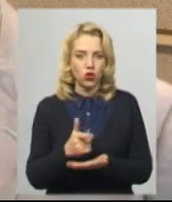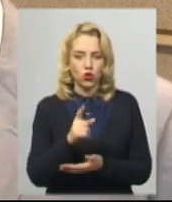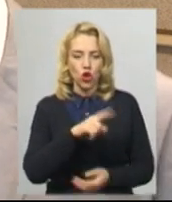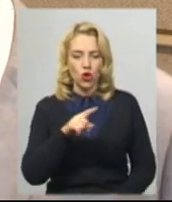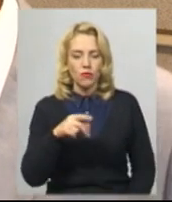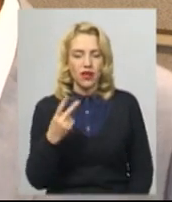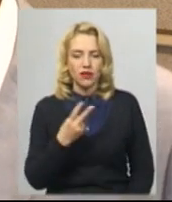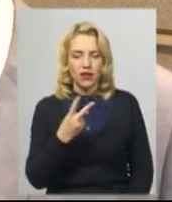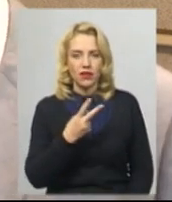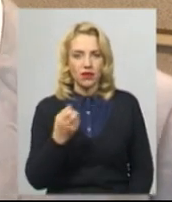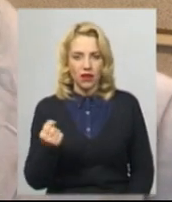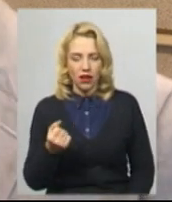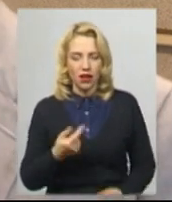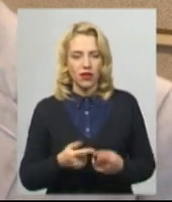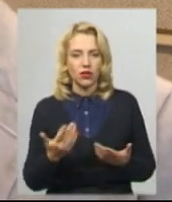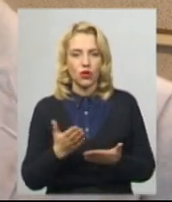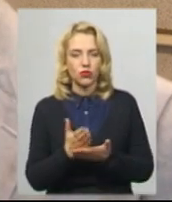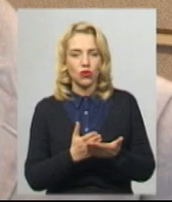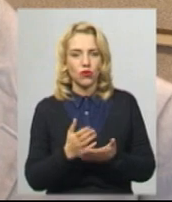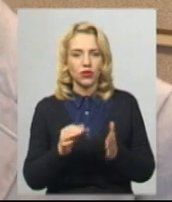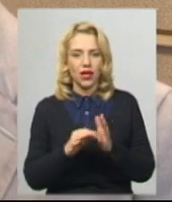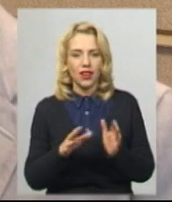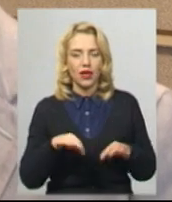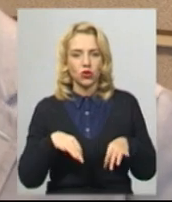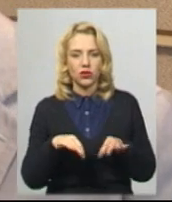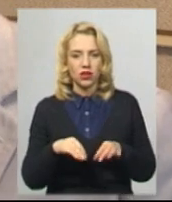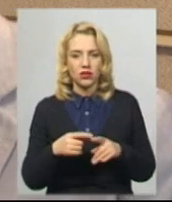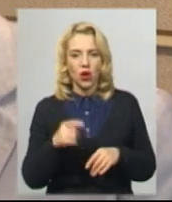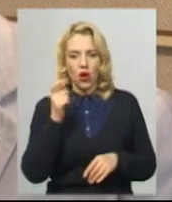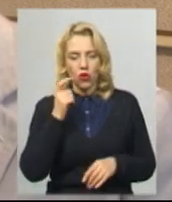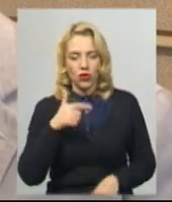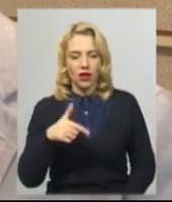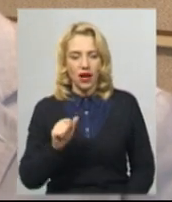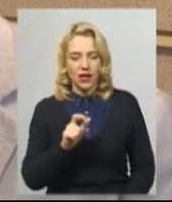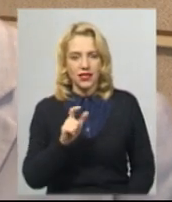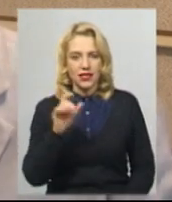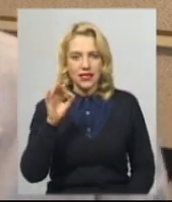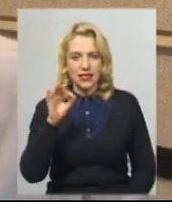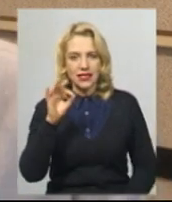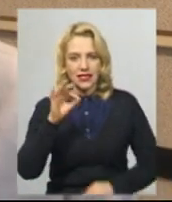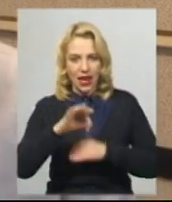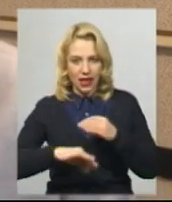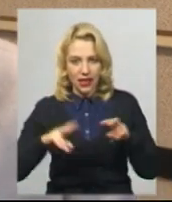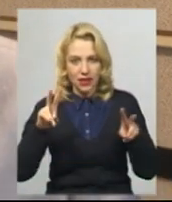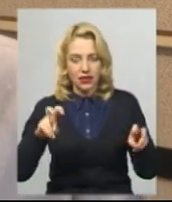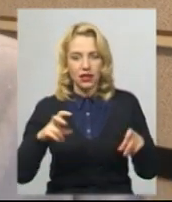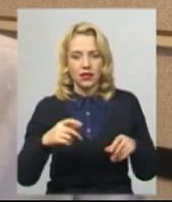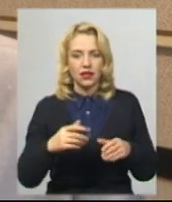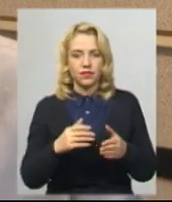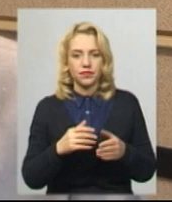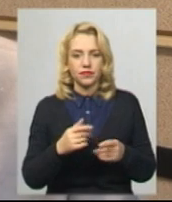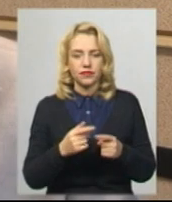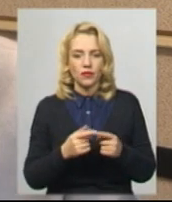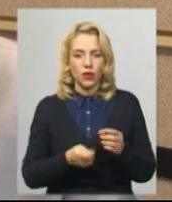підприємство «Автогаззахід». Підприємство «Автогаззахід» подалося на цей маршрут 9